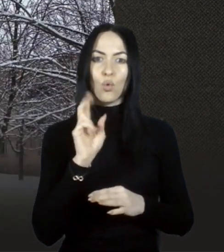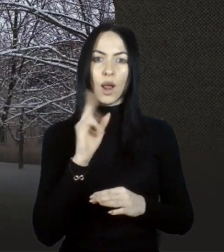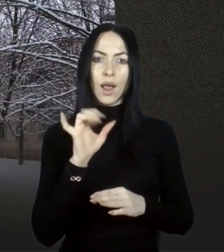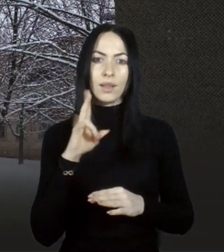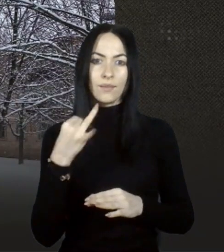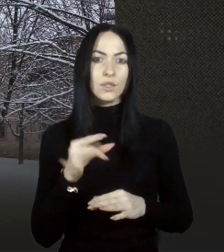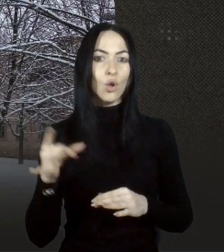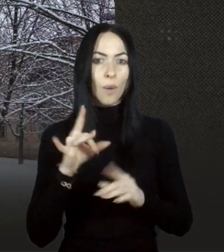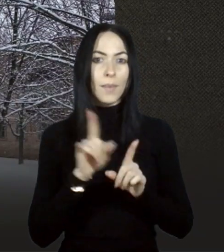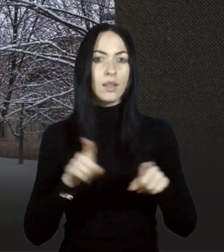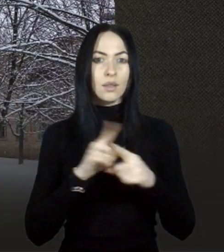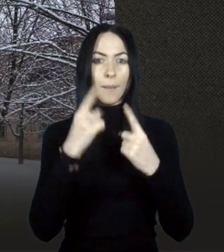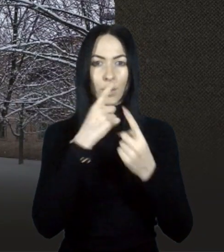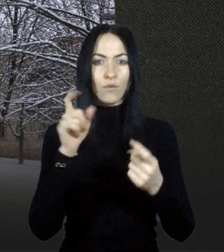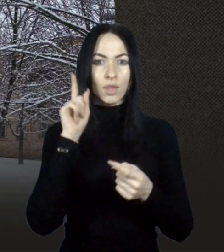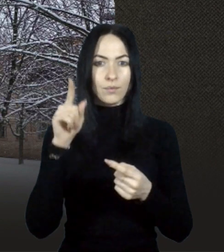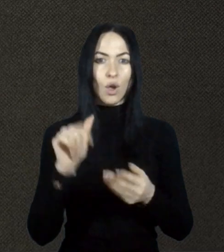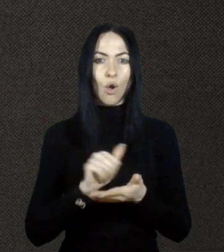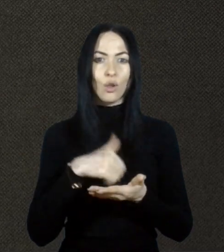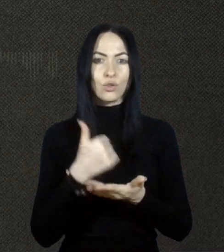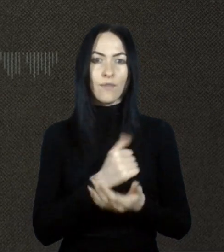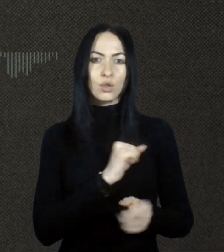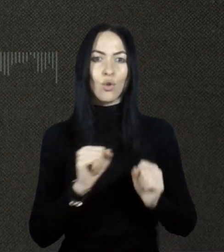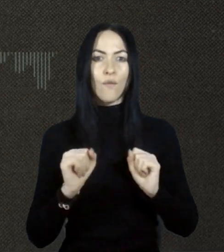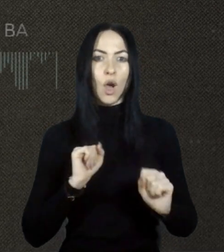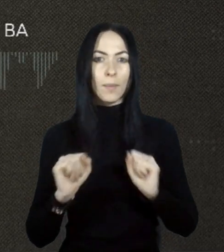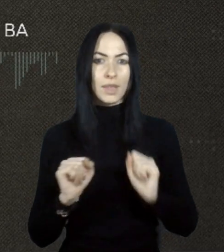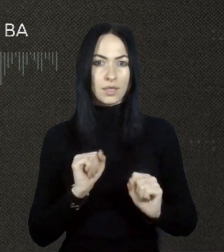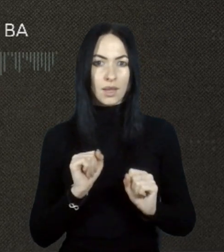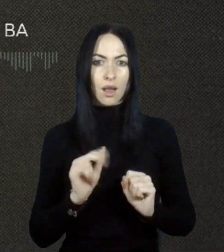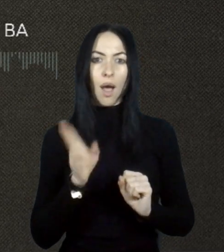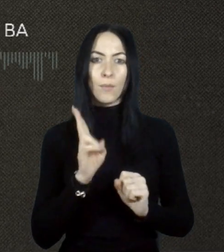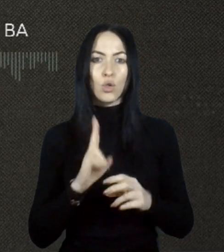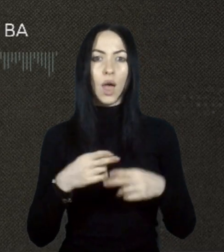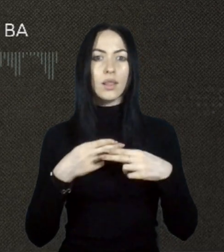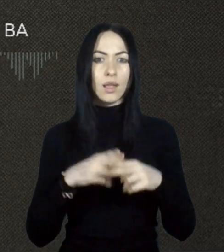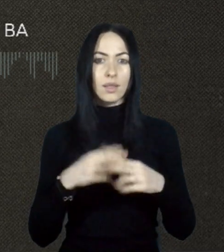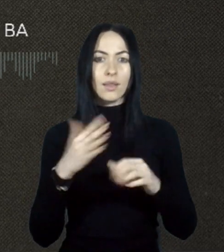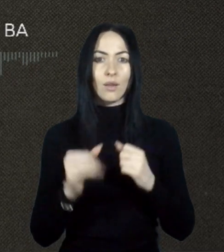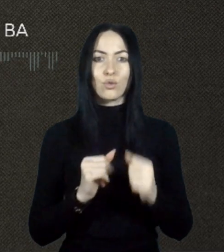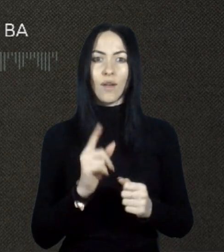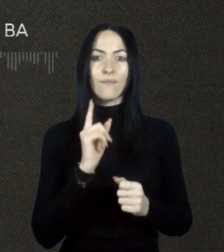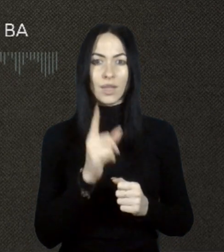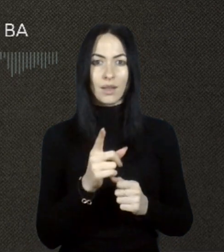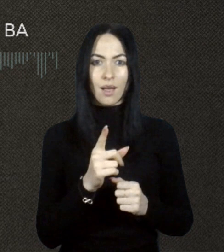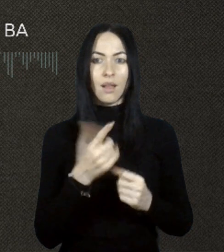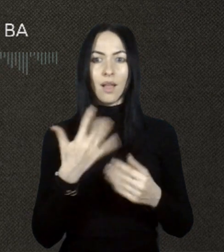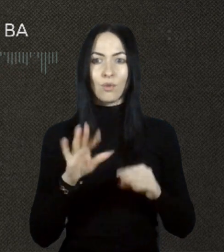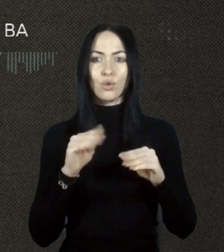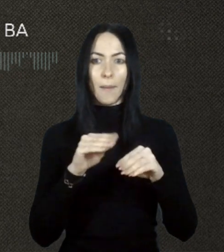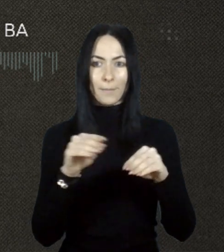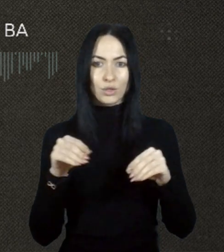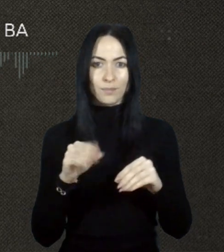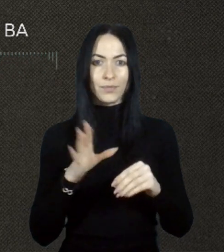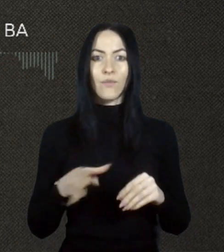тамтешньої військової адміністрації Роман Падун. Комунальна техніка виїхала, працює, посипаємо. Населений